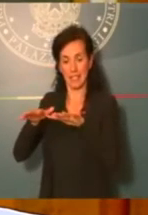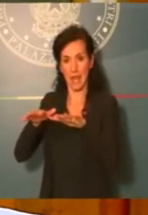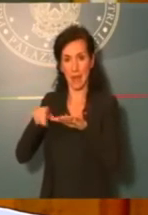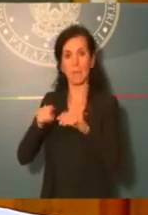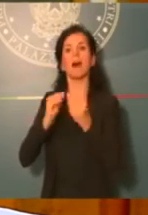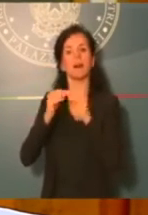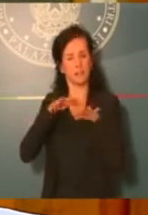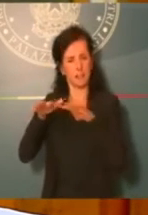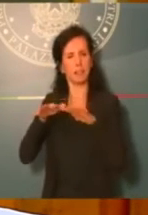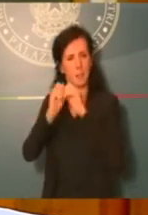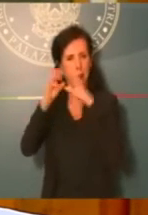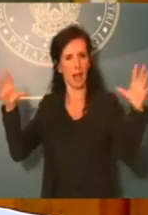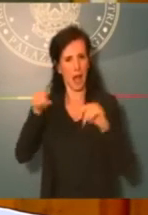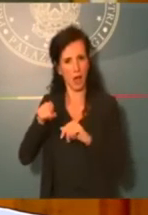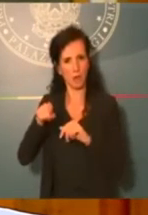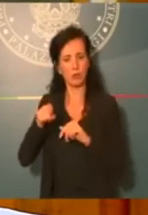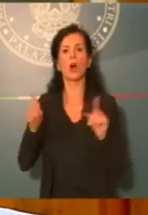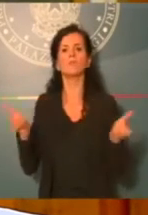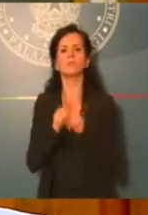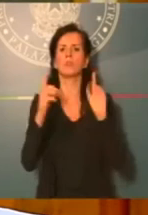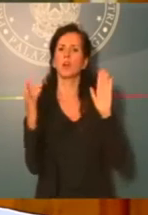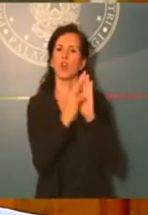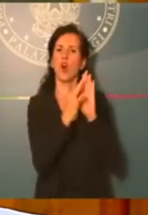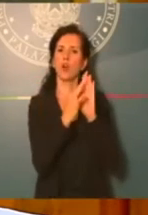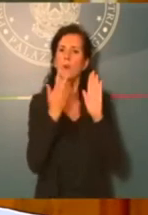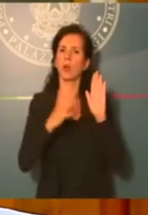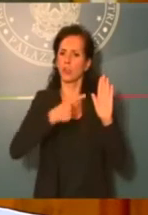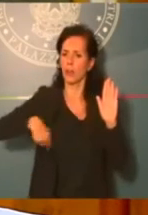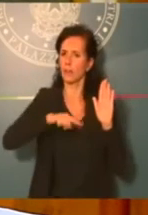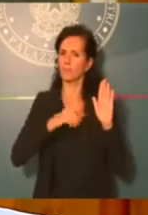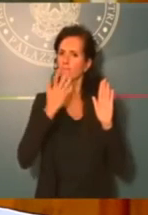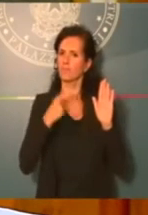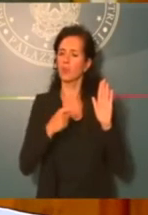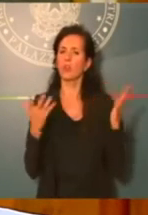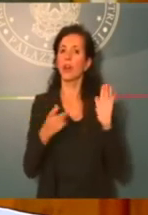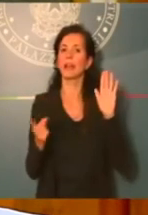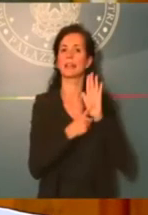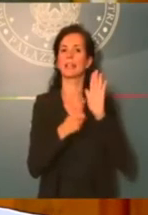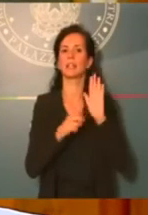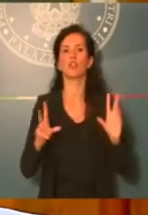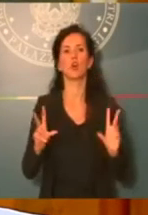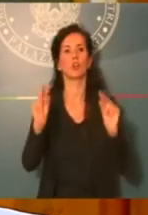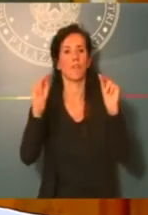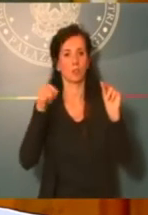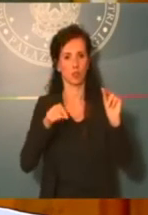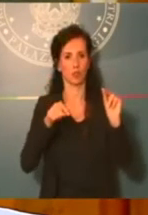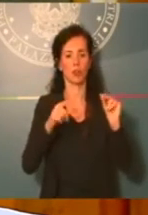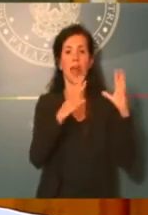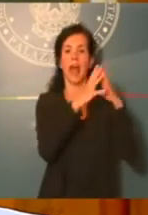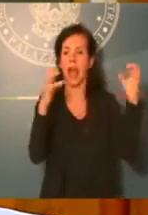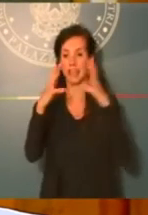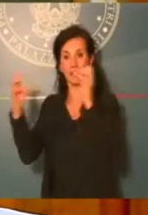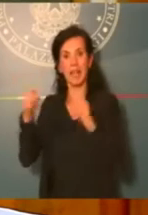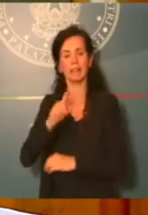con una norma che noi abbiamo voluto fin dall'inizio, che è la norma del diritto a innovare. Le aziende devono avere la possibilità di